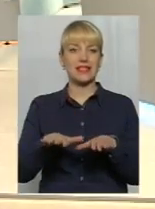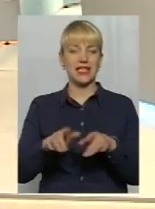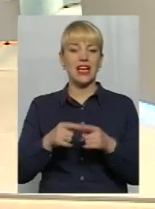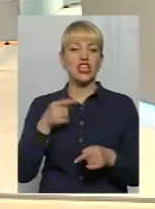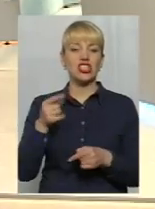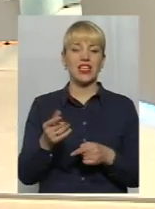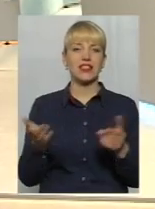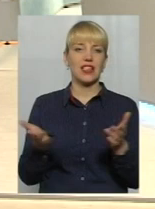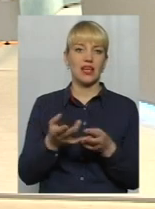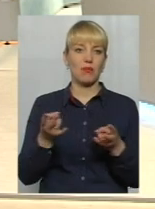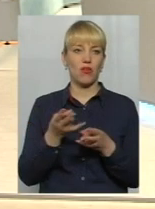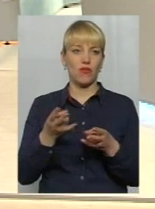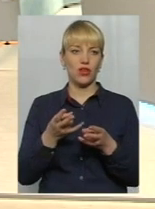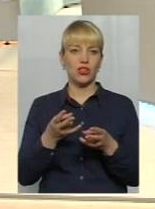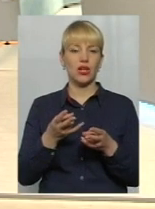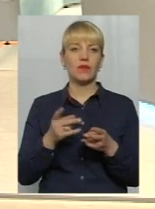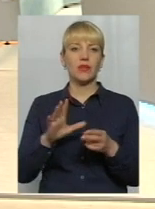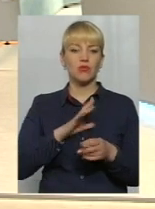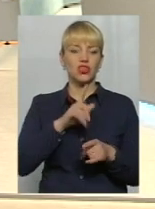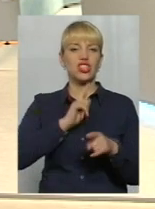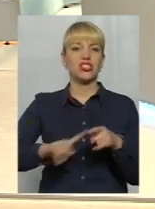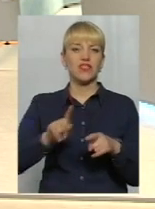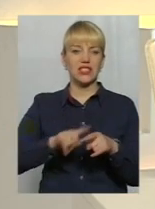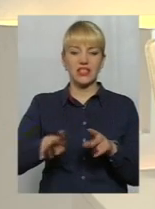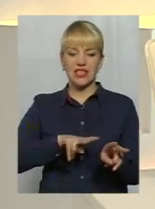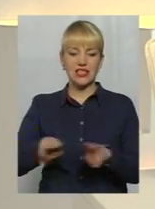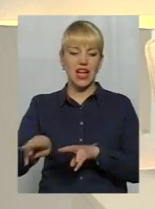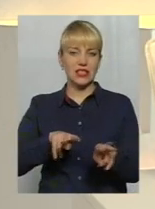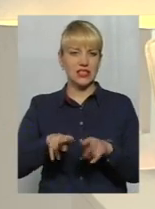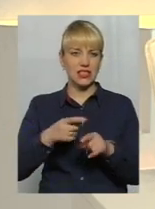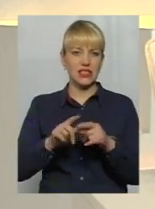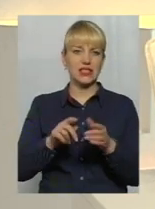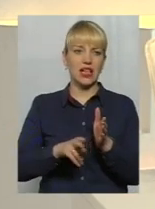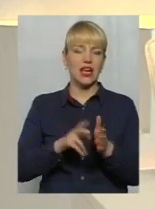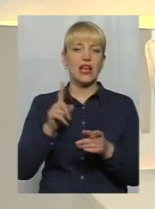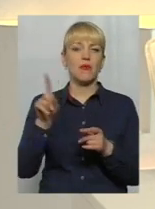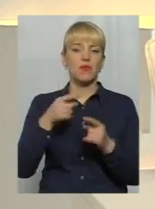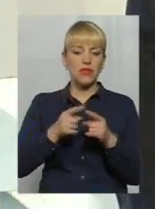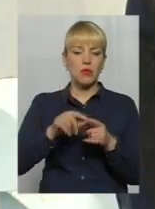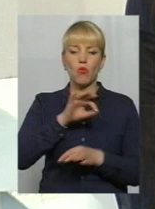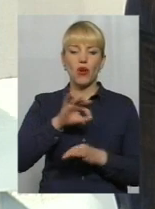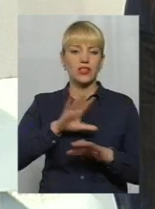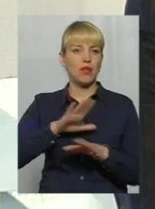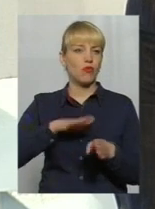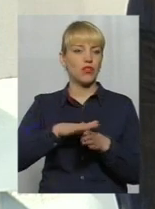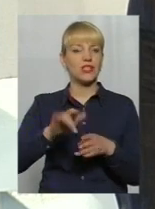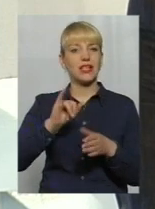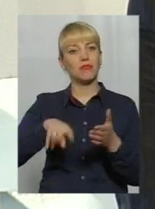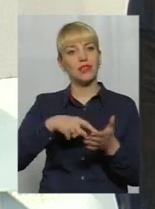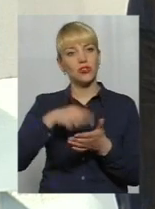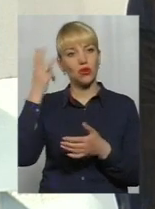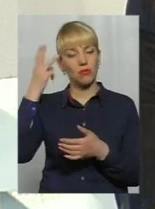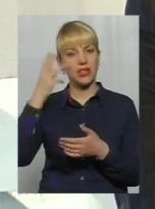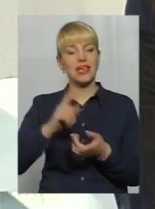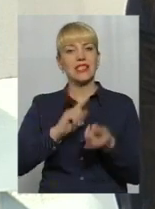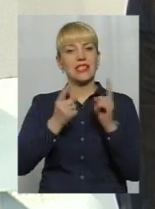яке має походити та швидкість на залізниця. Один з проєктів, який так і не був реалізований, принаймні. Так, і місто Хмельницький став